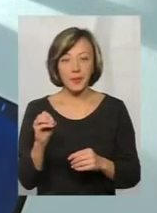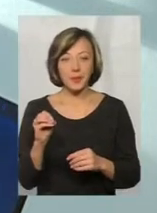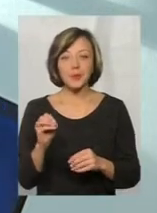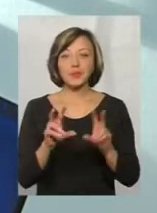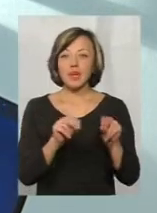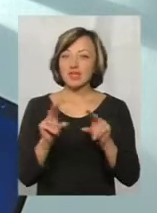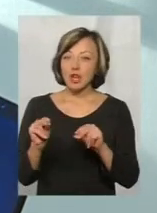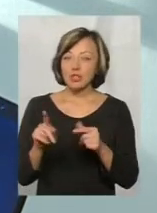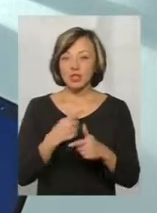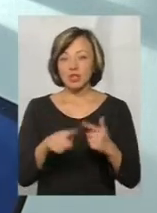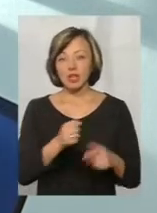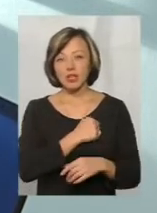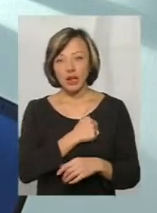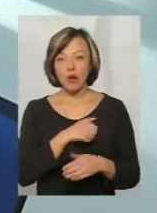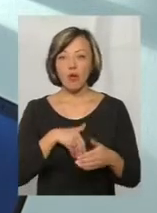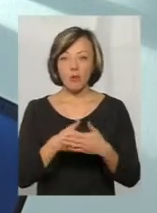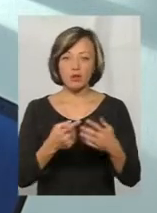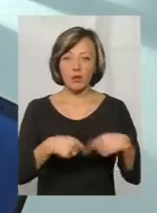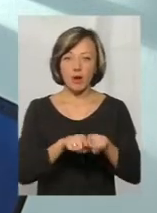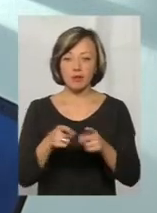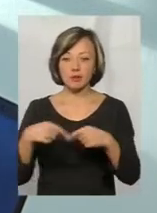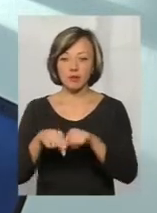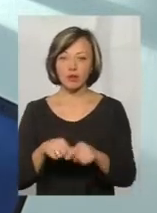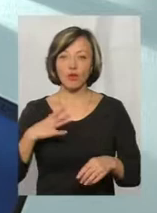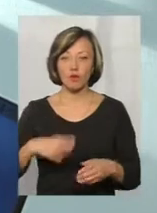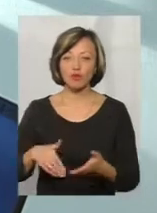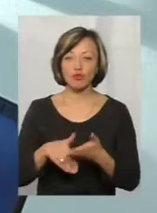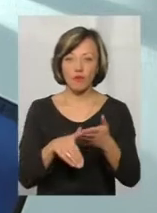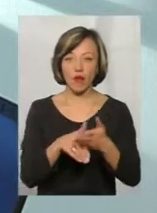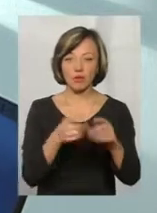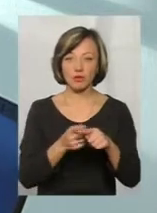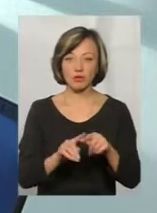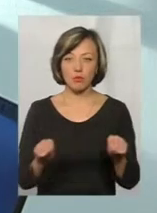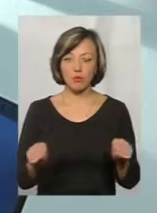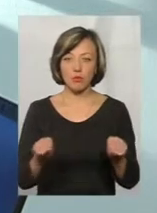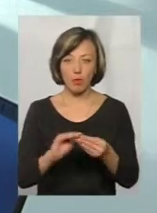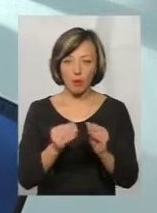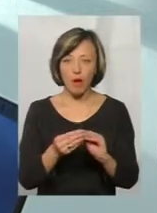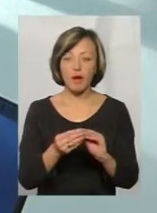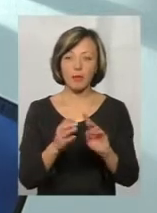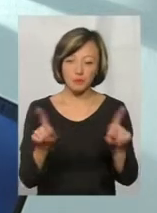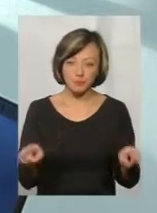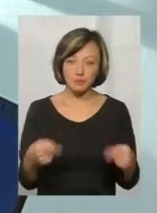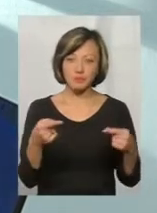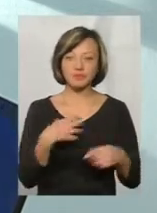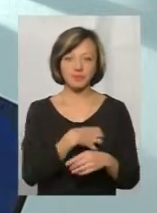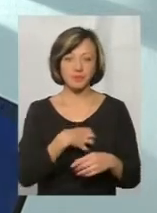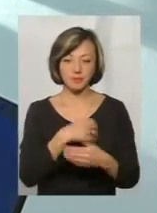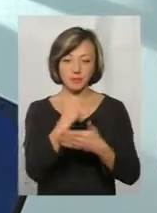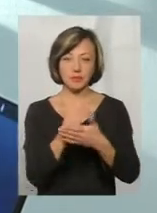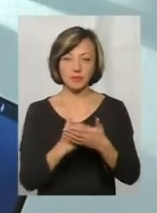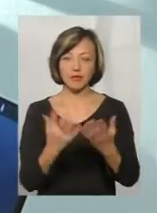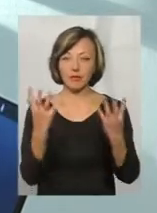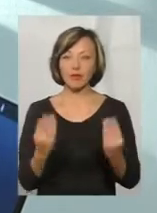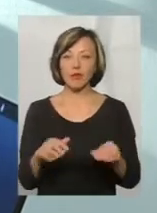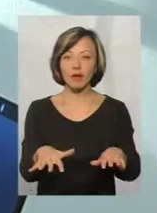на щастя чи на жаль, саме громадським організаціям доводиться штовхати цю проблему і піднімати її в пріоритетах порядку денного